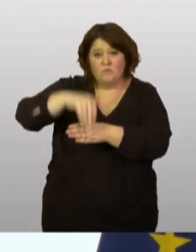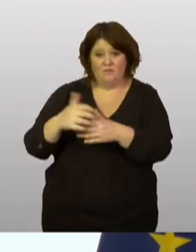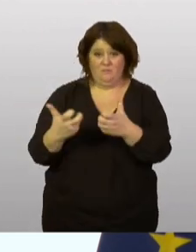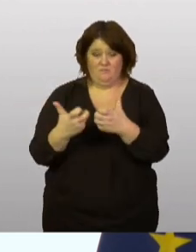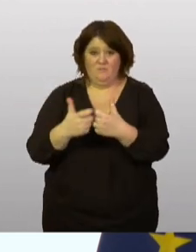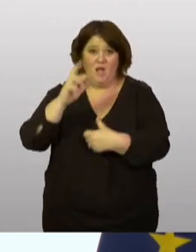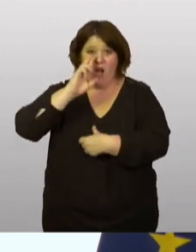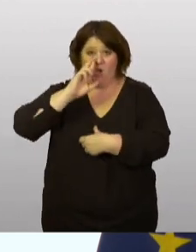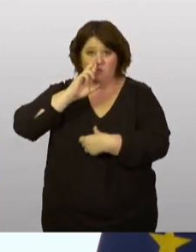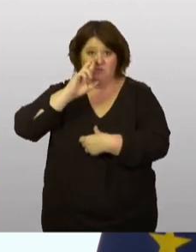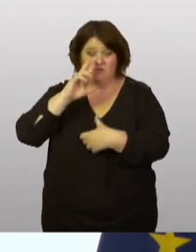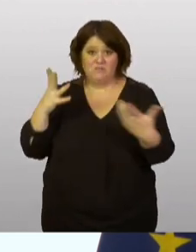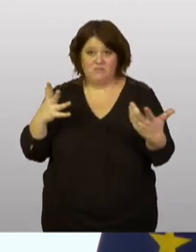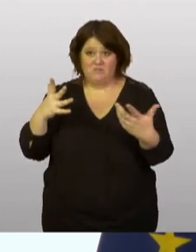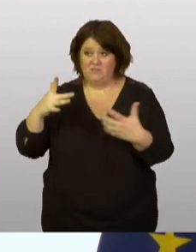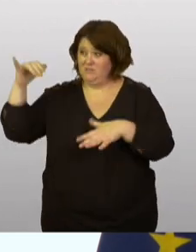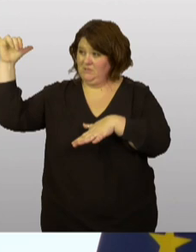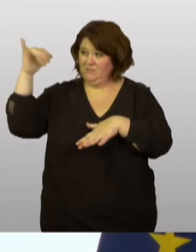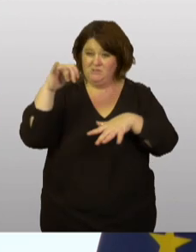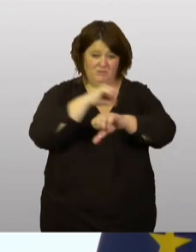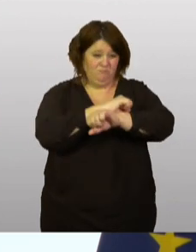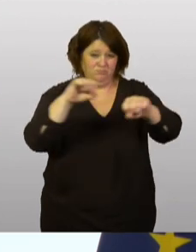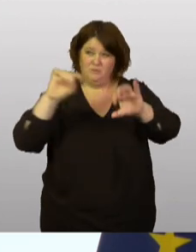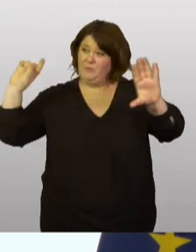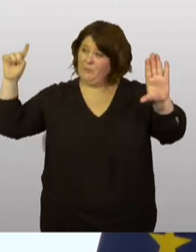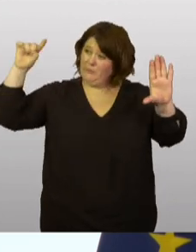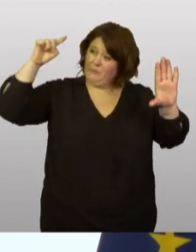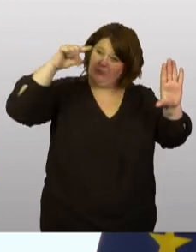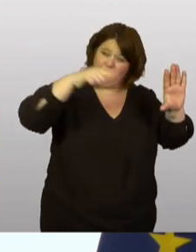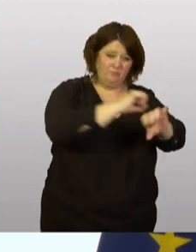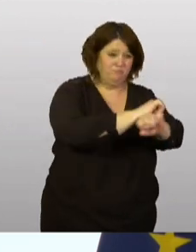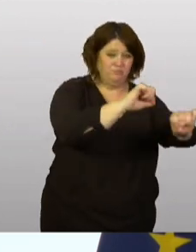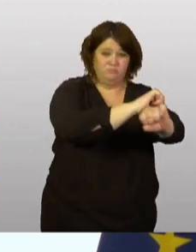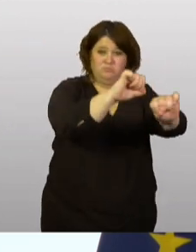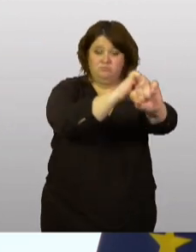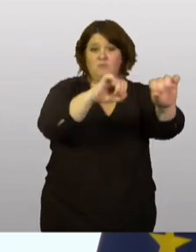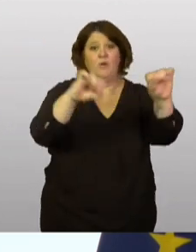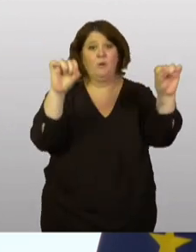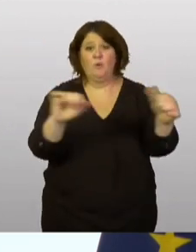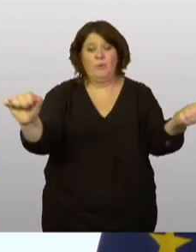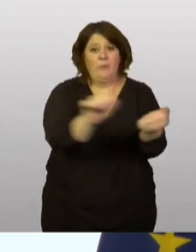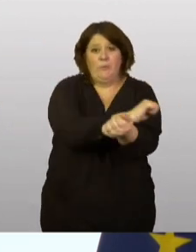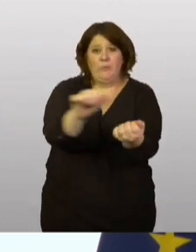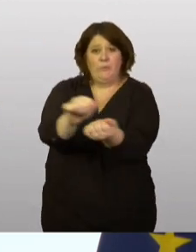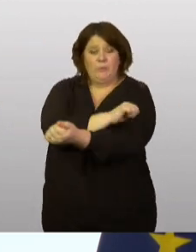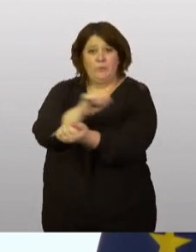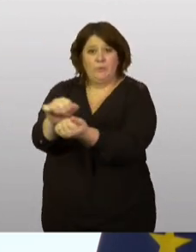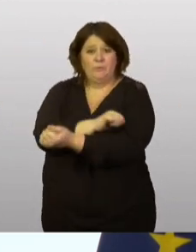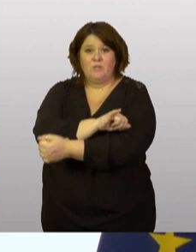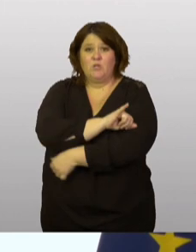la Russie lance autant de missiles qui peuvent détruire jusqu